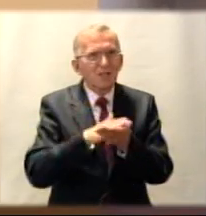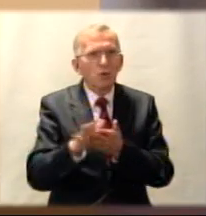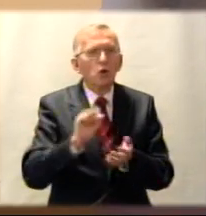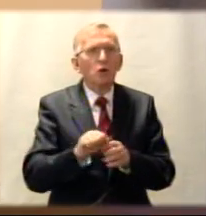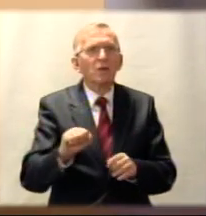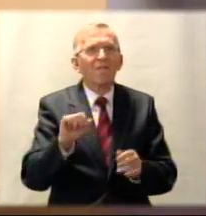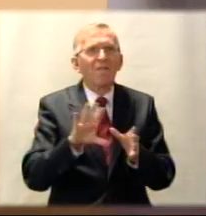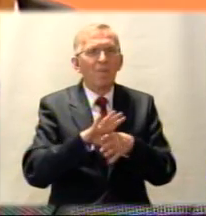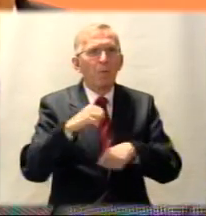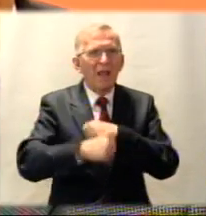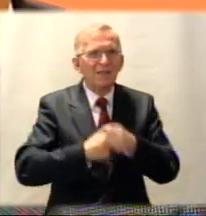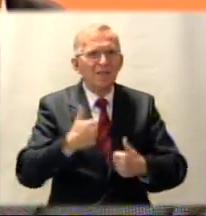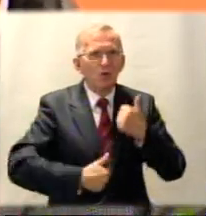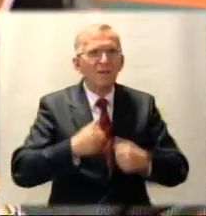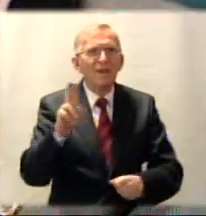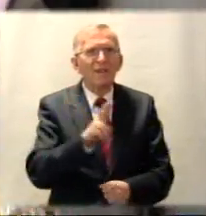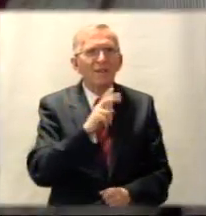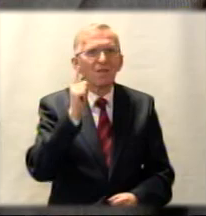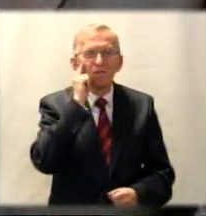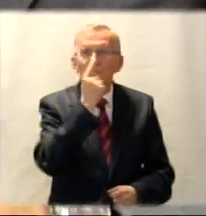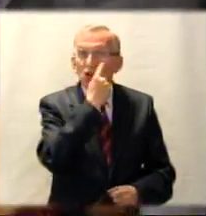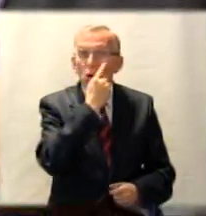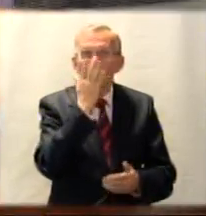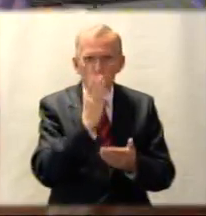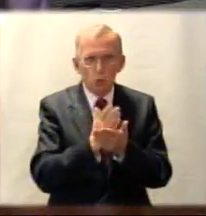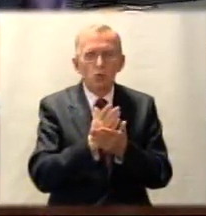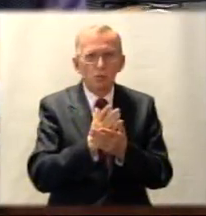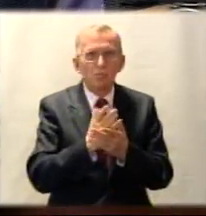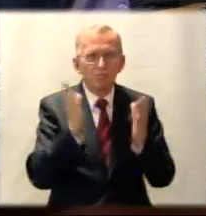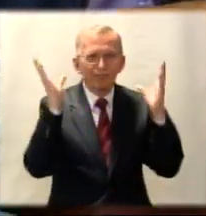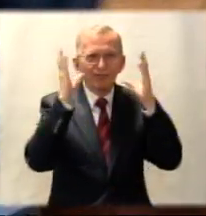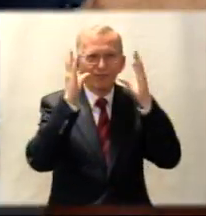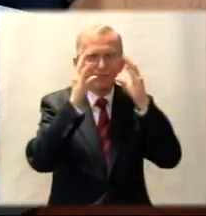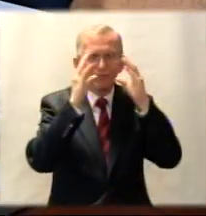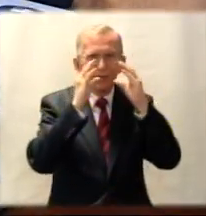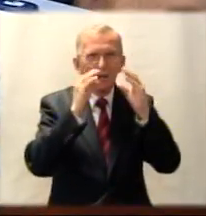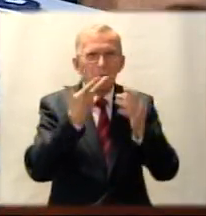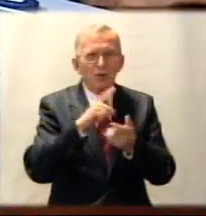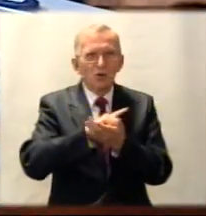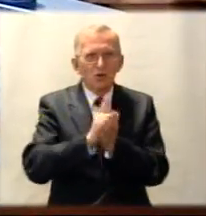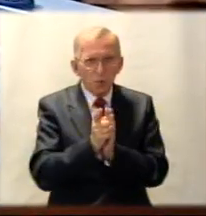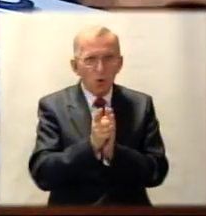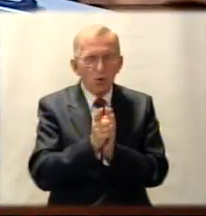dopiero w pracy zawodowej, kiedy wzrok już poleciał bardzo szybko.